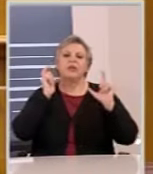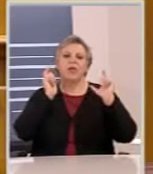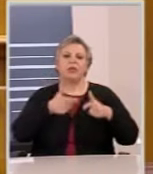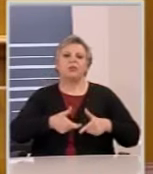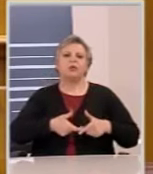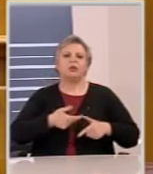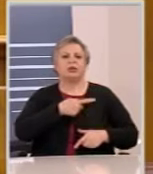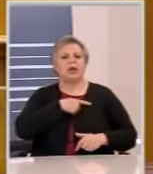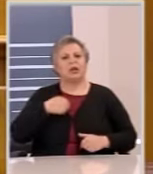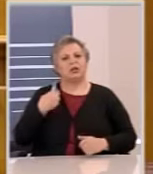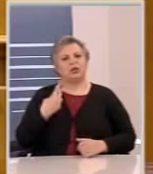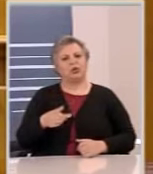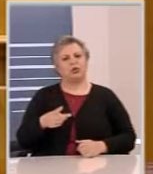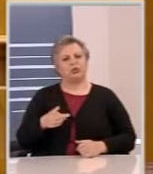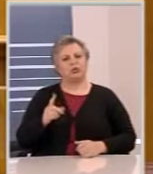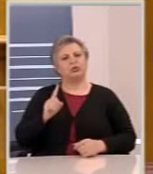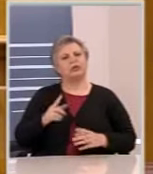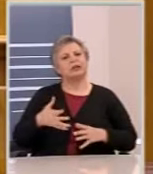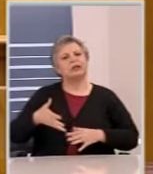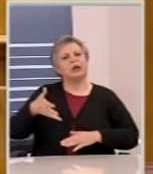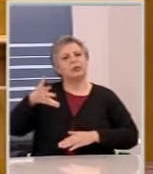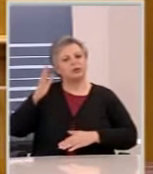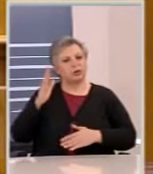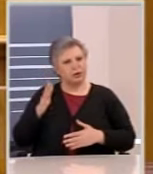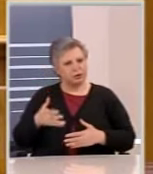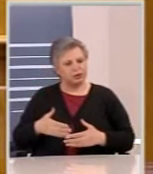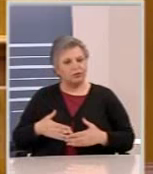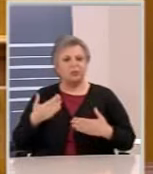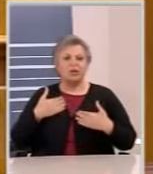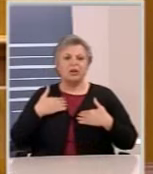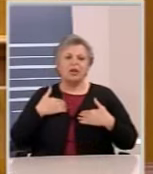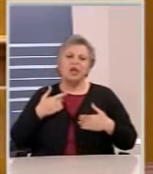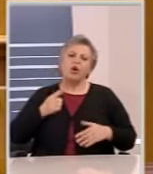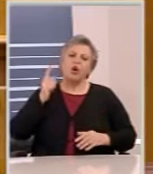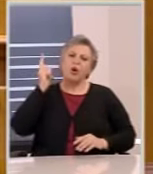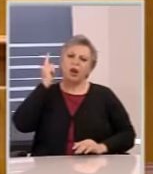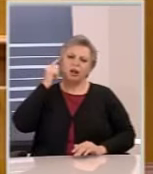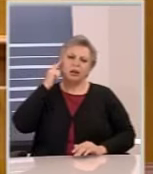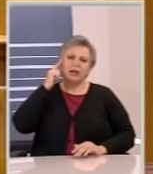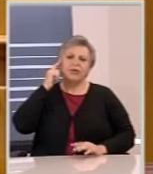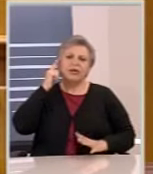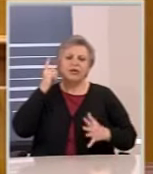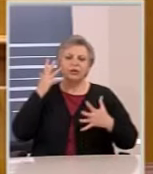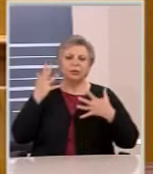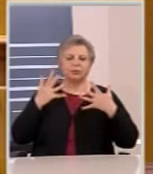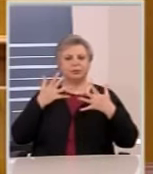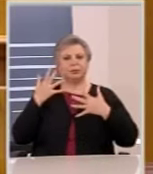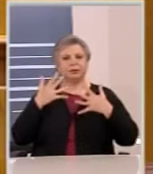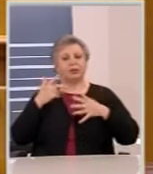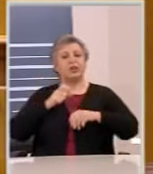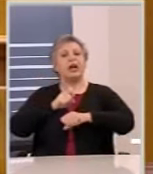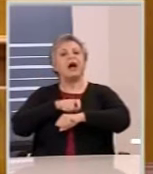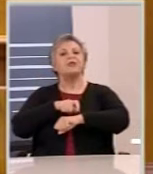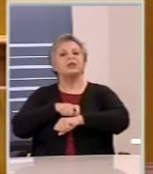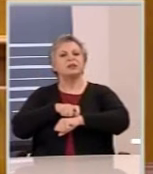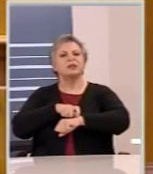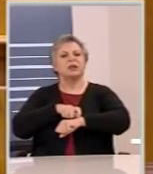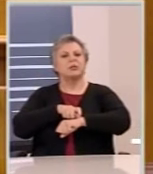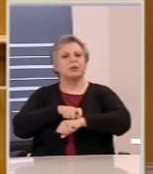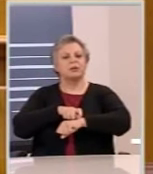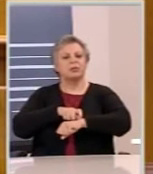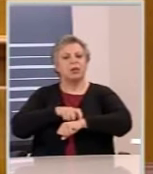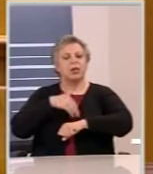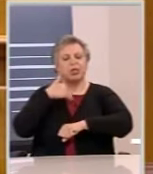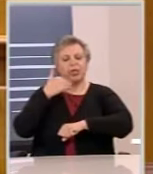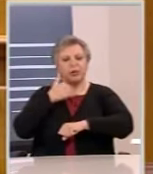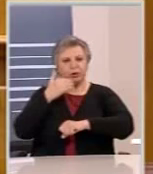Κατανοώ απολύτως το βέρτικο στο οποίο βρίσκεται η Αντιπολίτευση, ιδιαιτέρως μετά